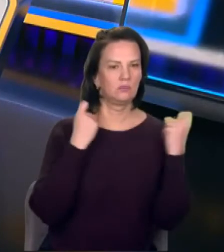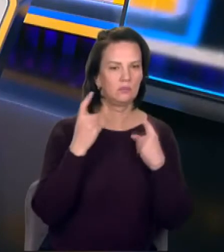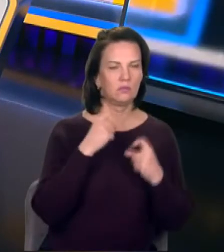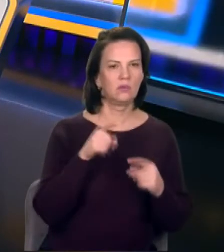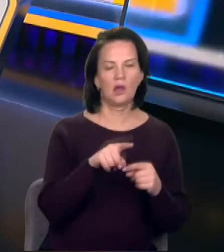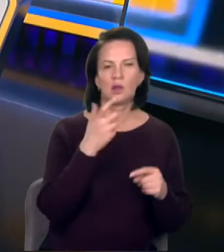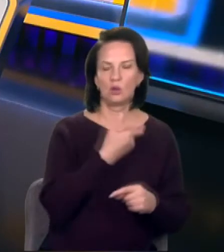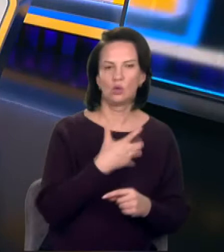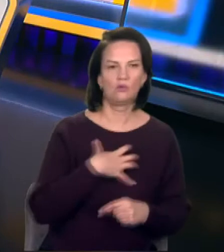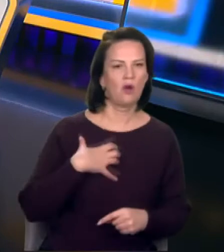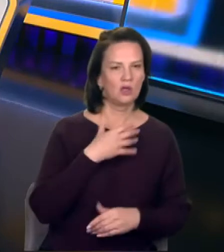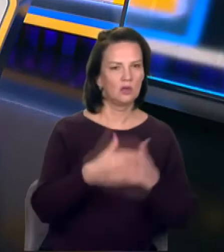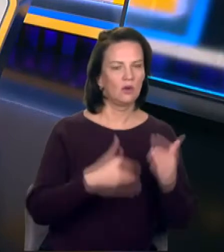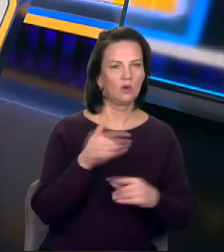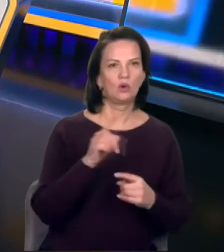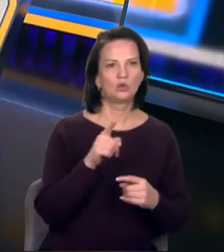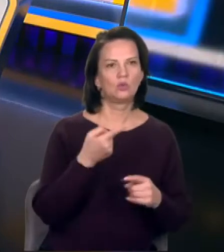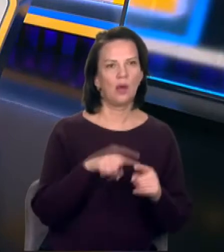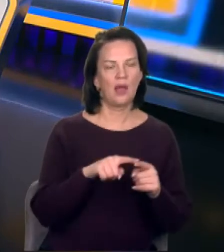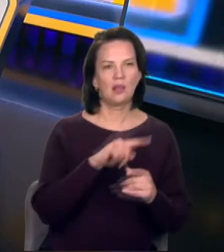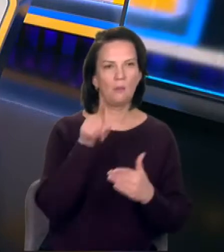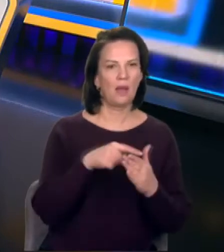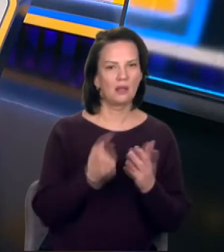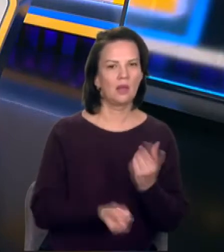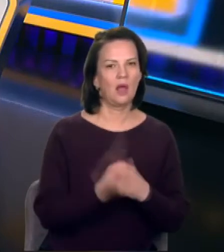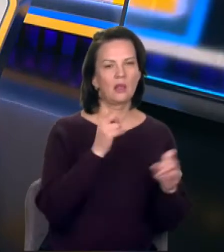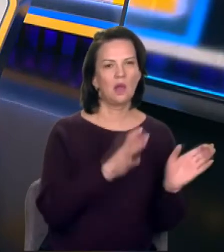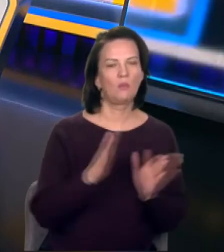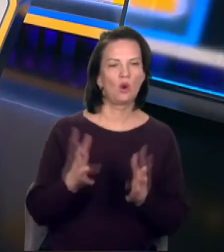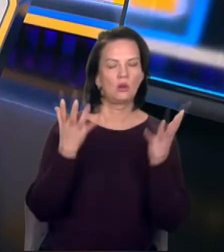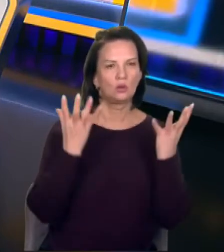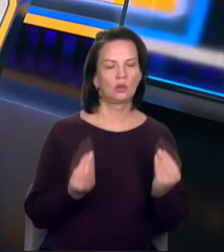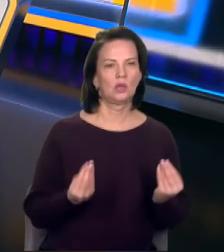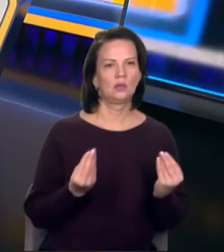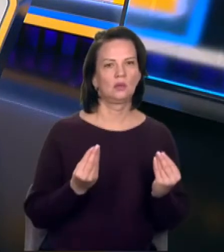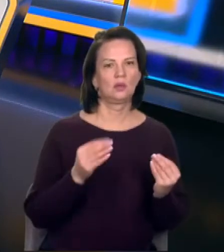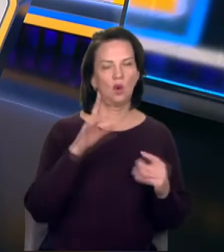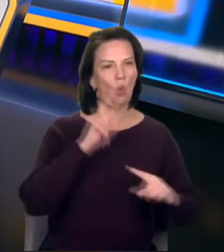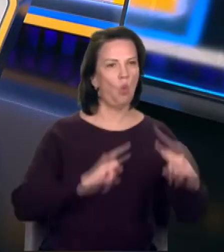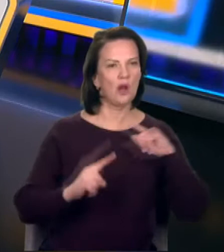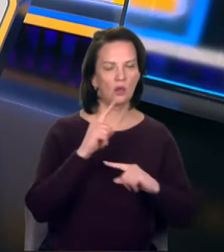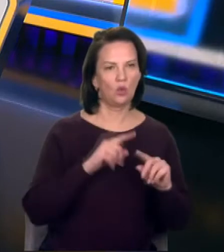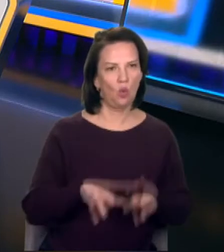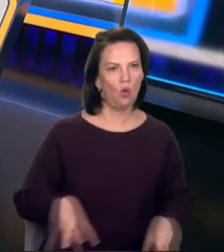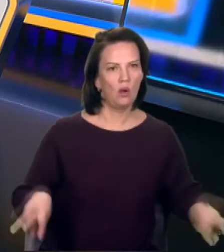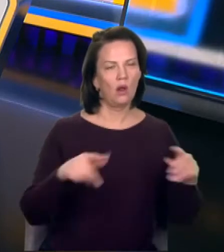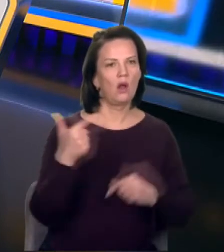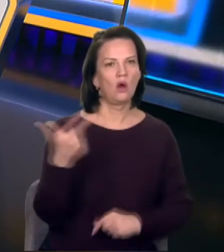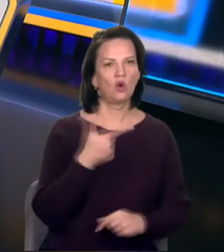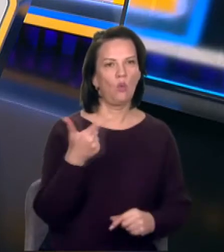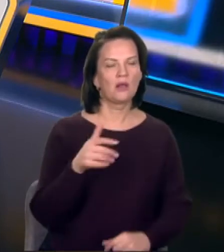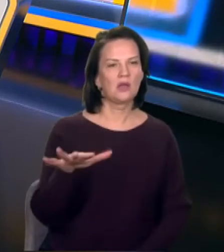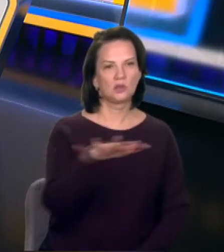питання на порядок денний уряду. Громадянське суспільство, наврядові організації